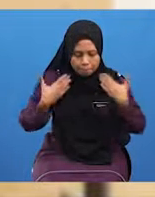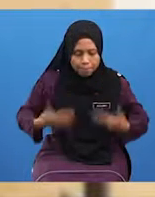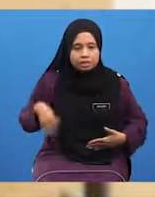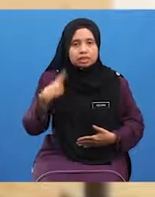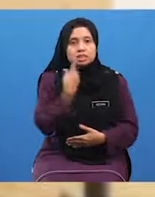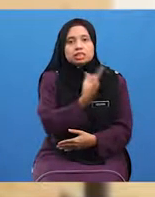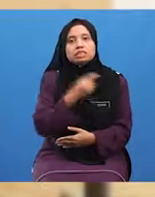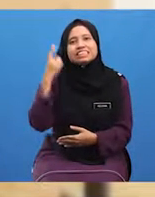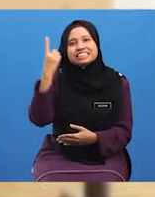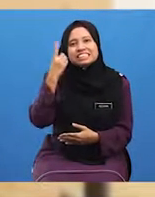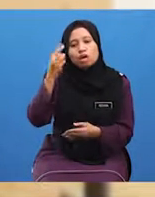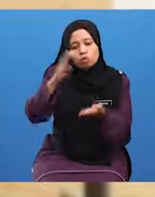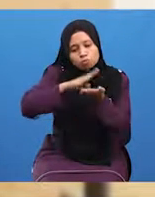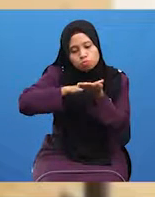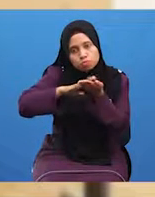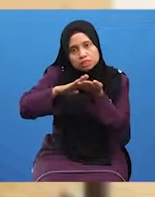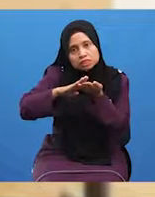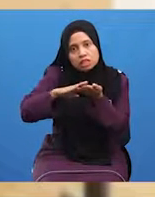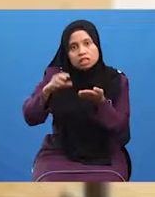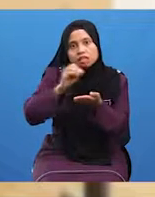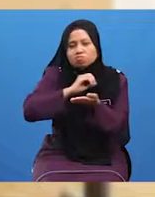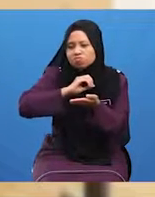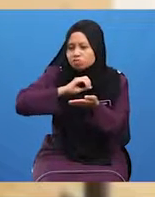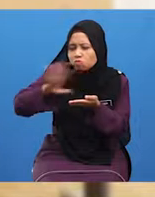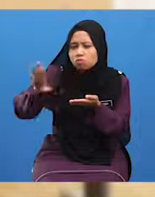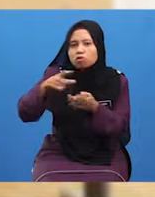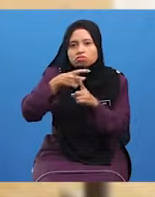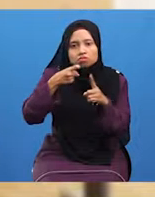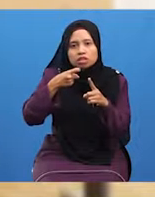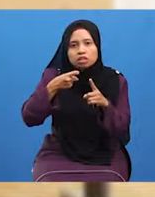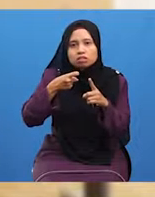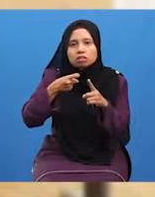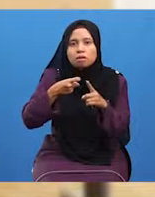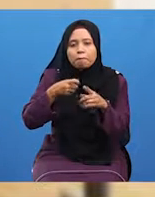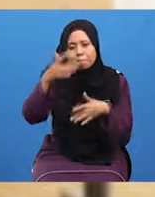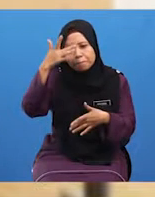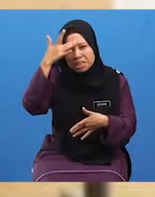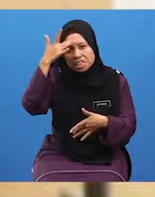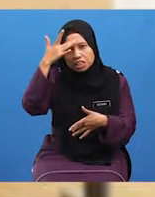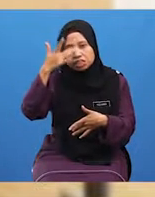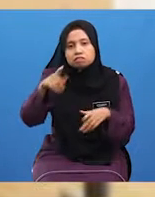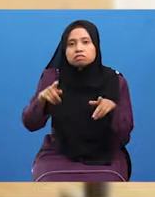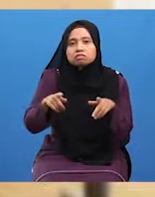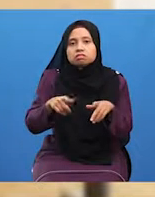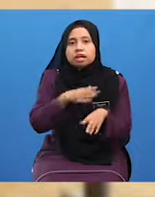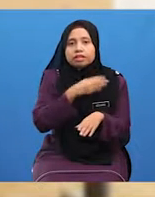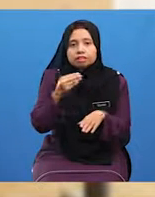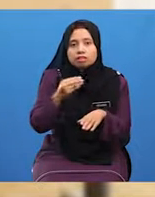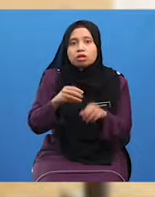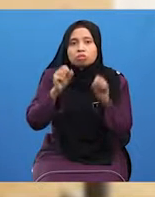sentiasa bersih dan terhindar daripada pelbagai penyakit Serta,